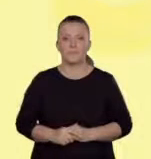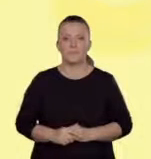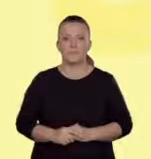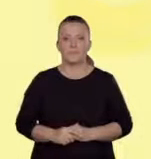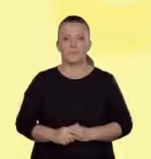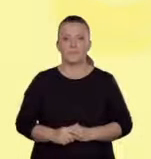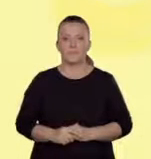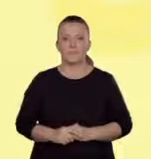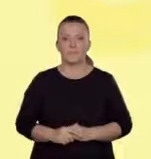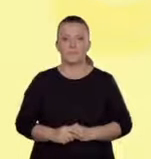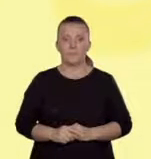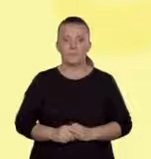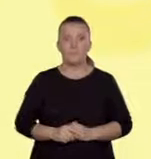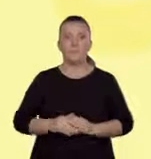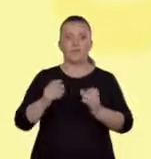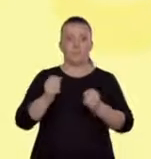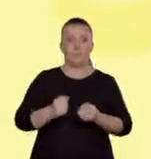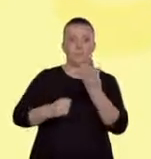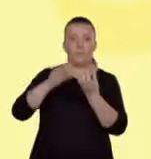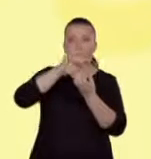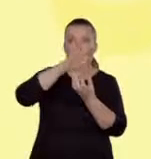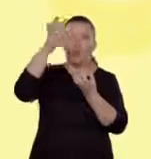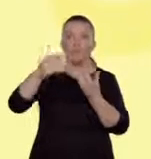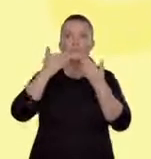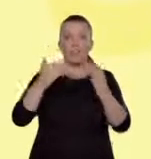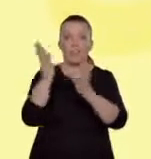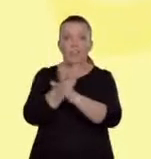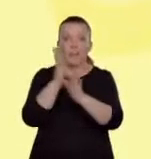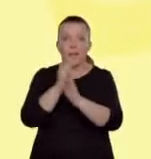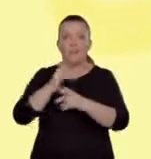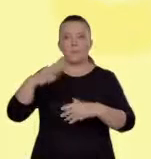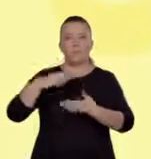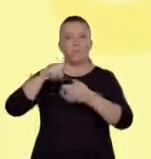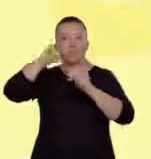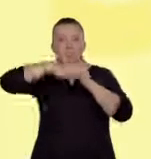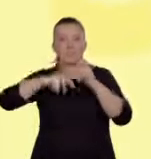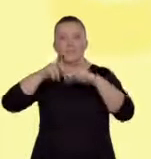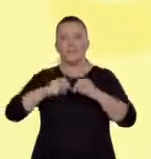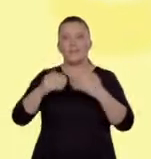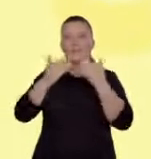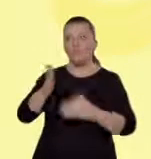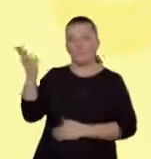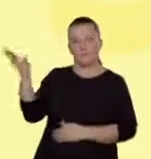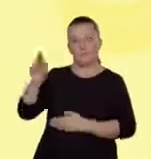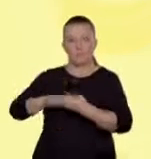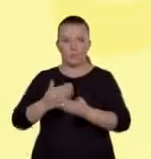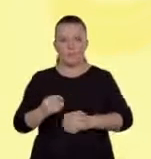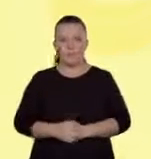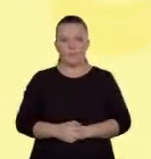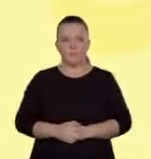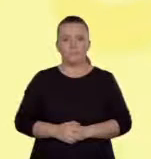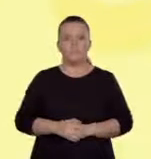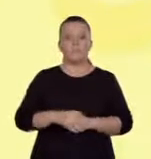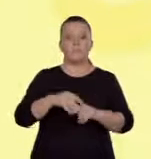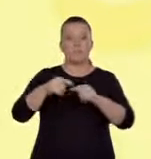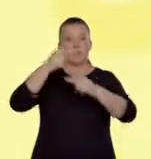Ewolucja wiatropylności została bardzo dobrze zbadana w rodzaju rutewka. Stanem pierwotnym ewolucyjnie dla tej grupy roślin jest